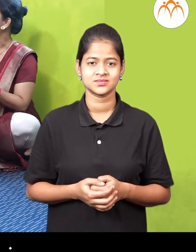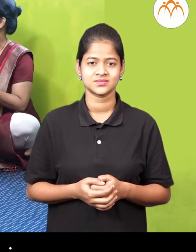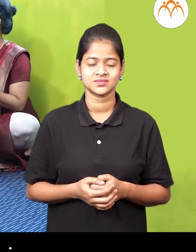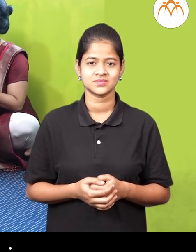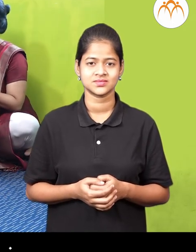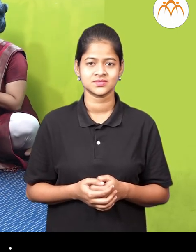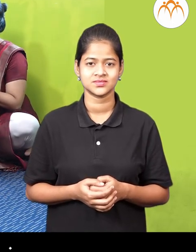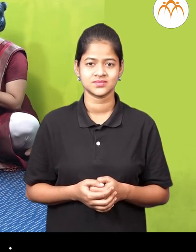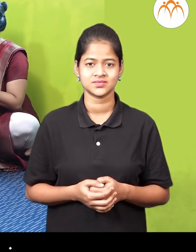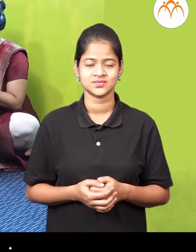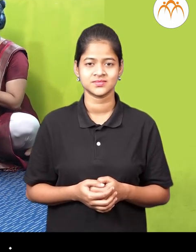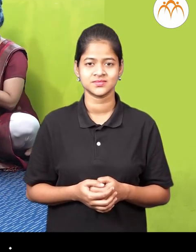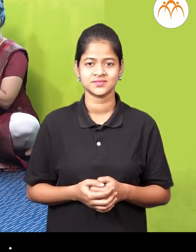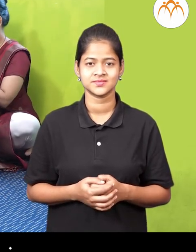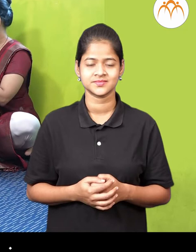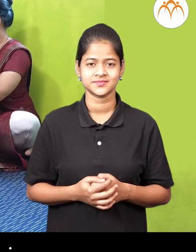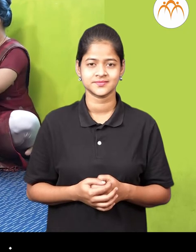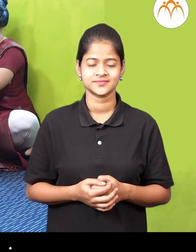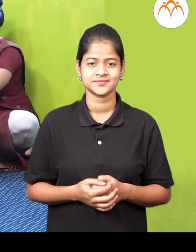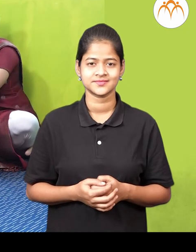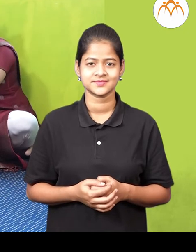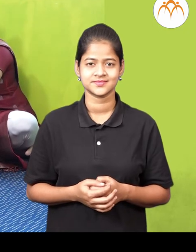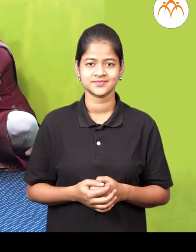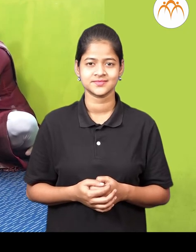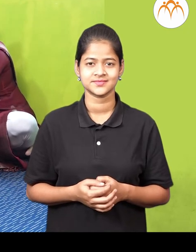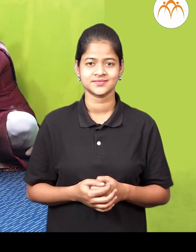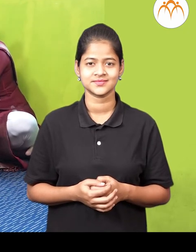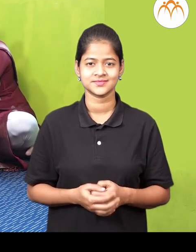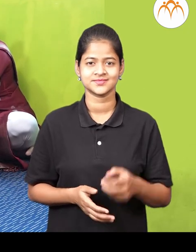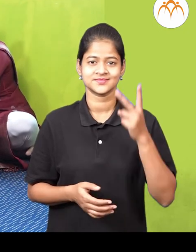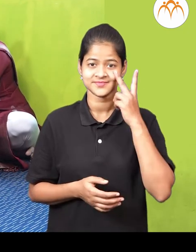हेगे सामभणून करा अनि हेगे